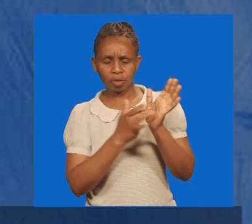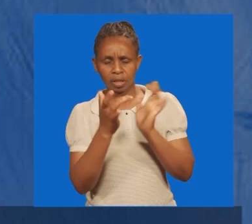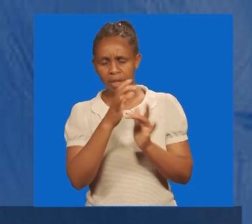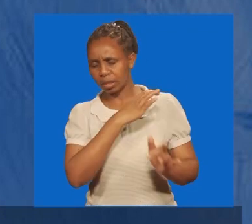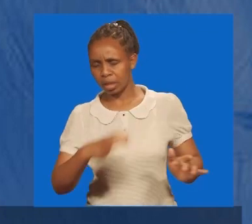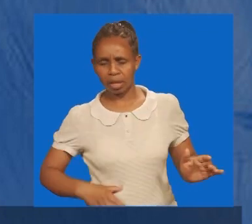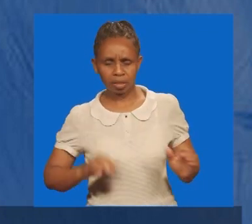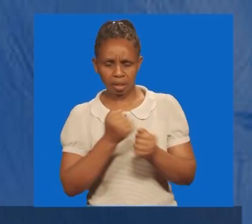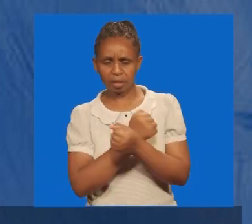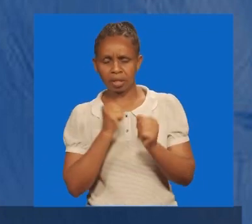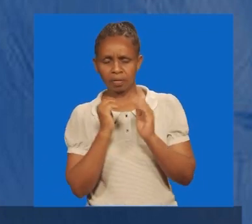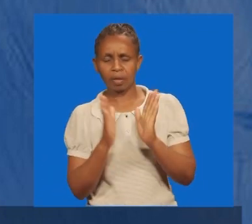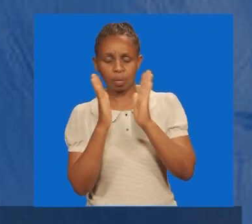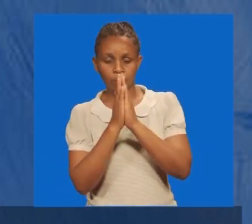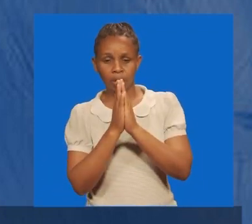Amen.